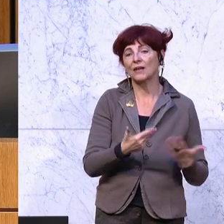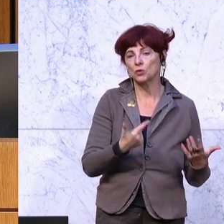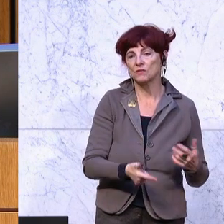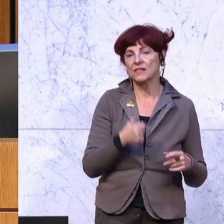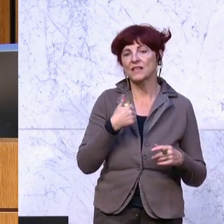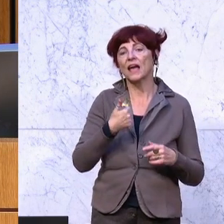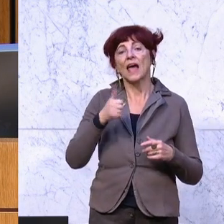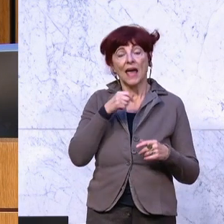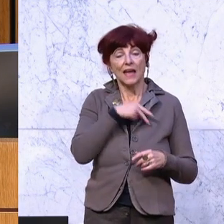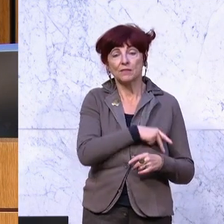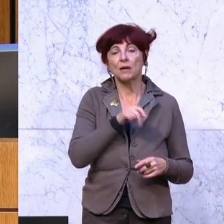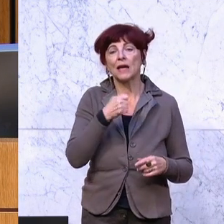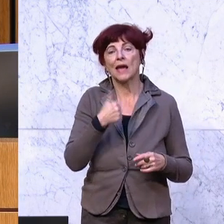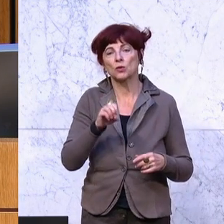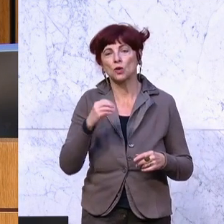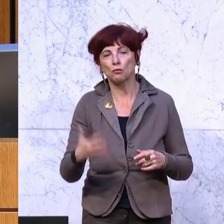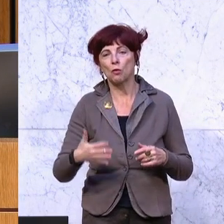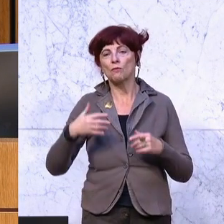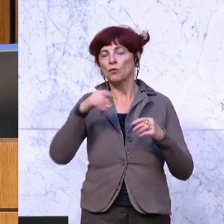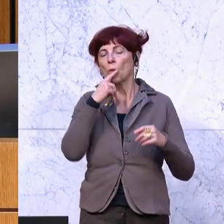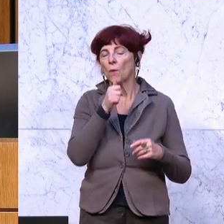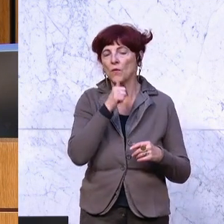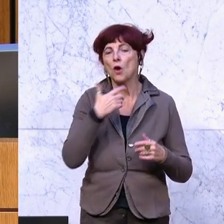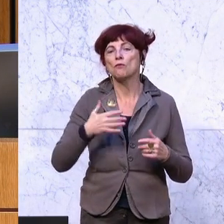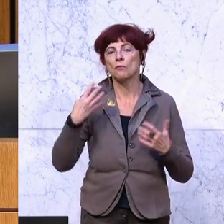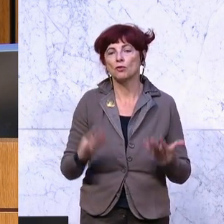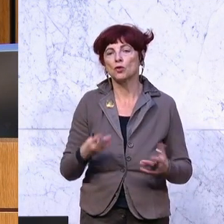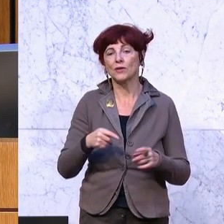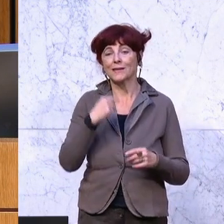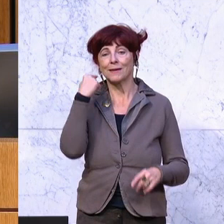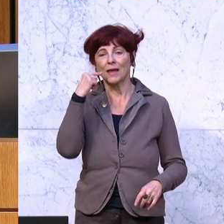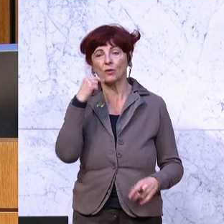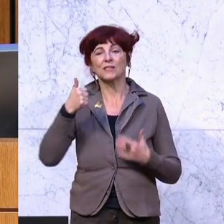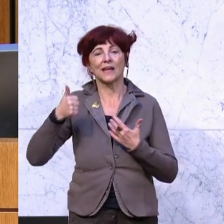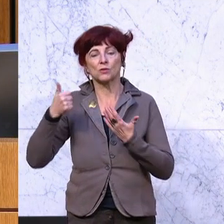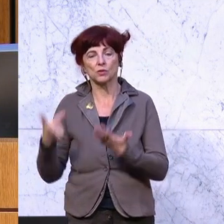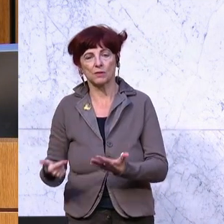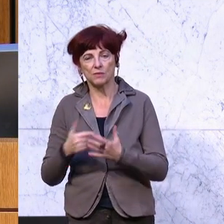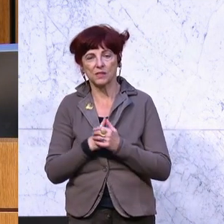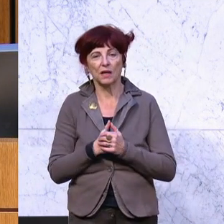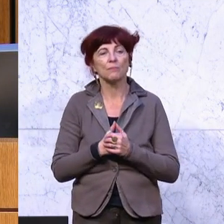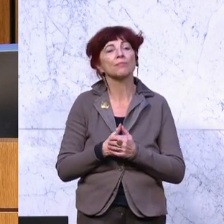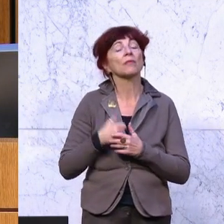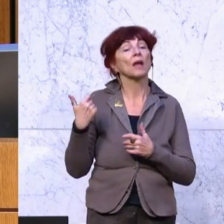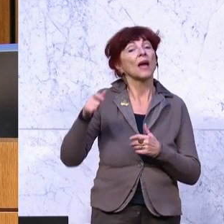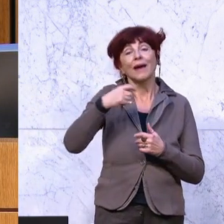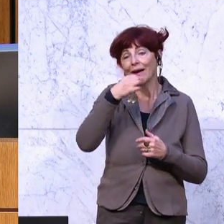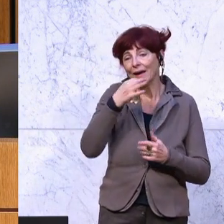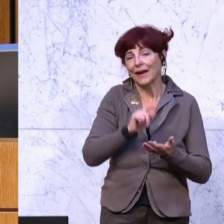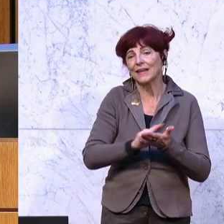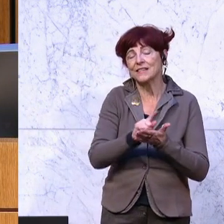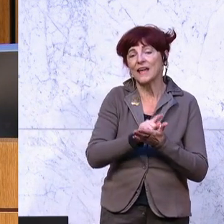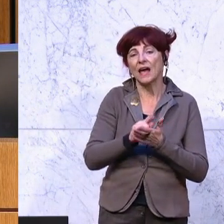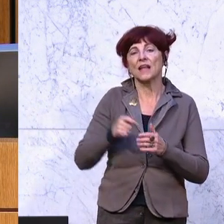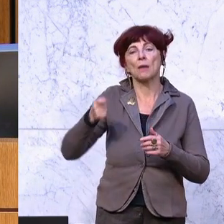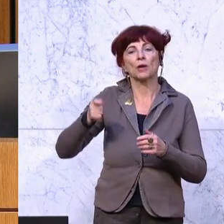105, für die Grünen 95 und für die NEOS 76 Minuten. Die Redezeit von Abgeordneten ohne Klubzuhörer beträgt für den heutigen